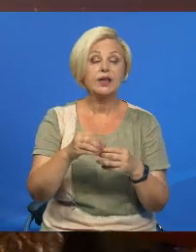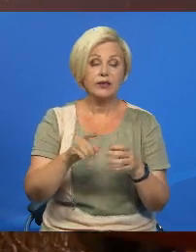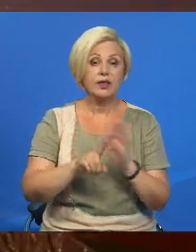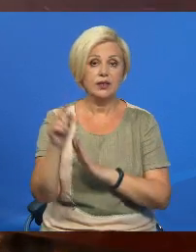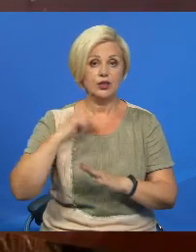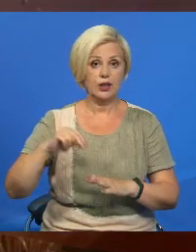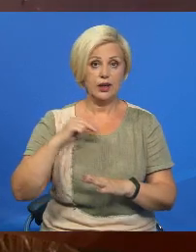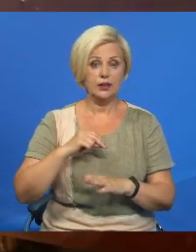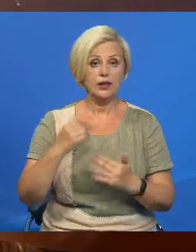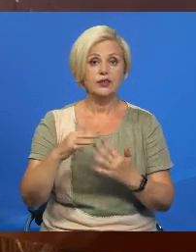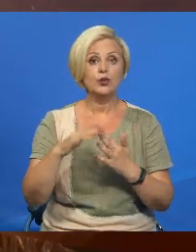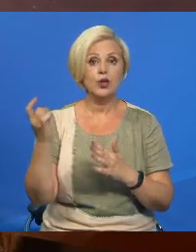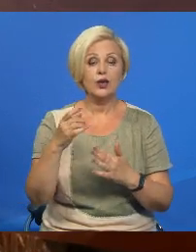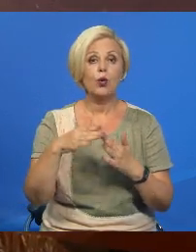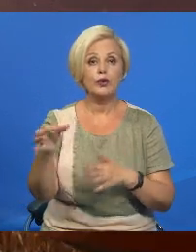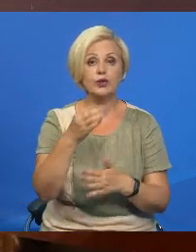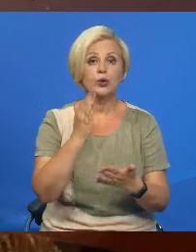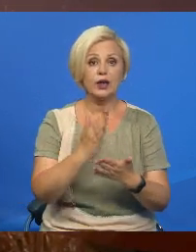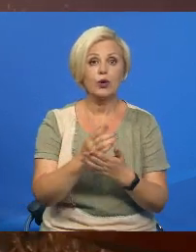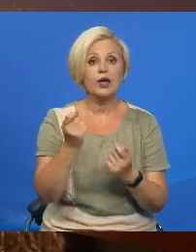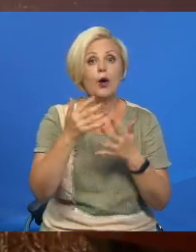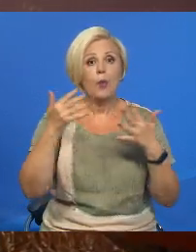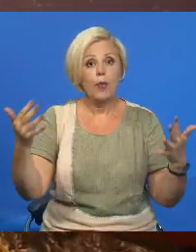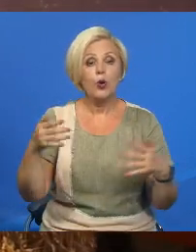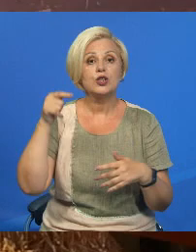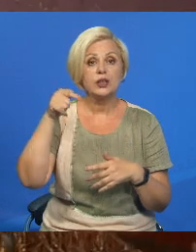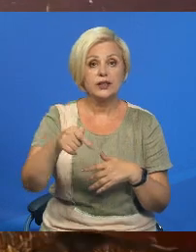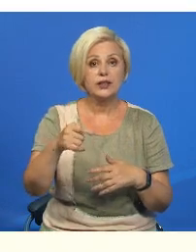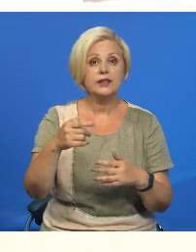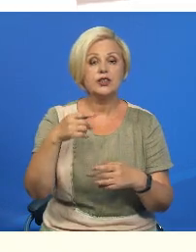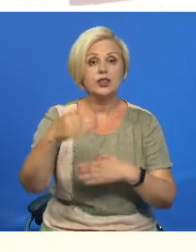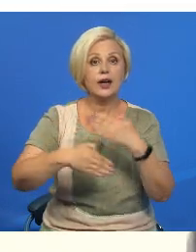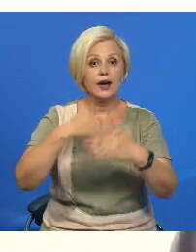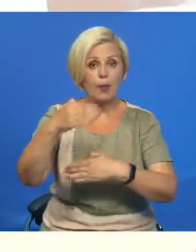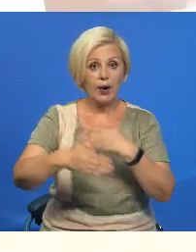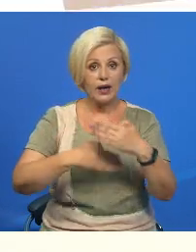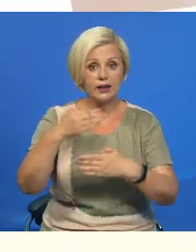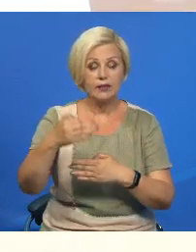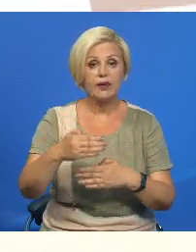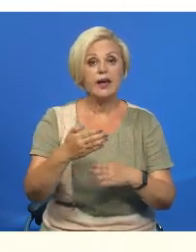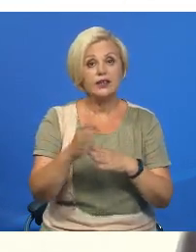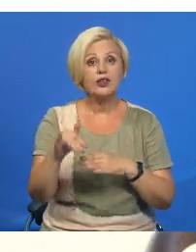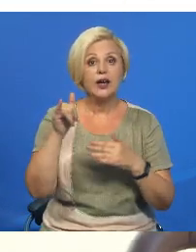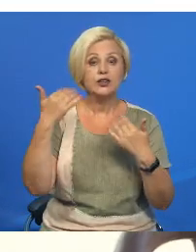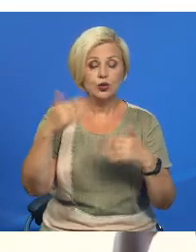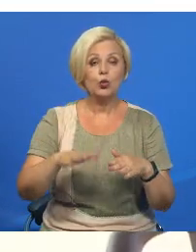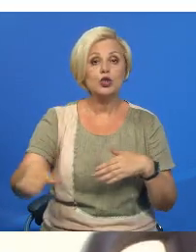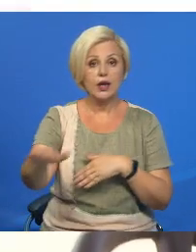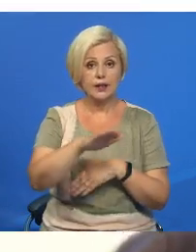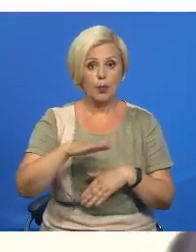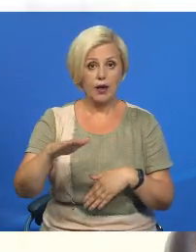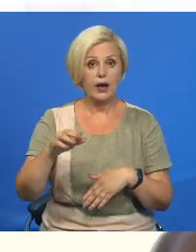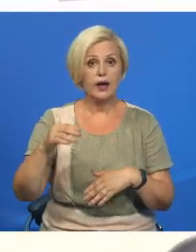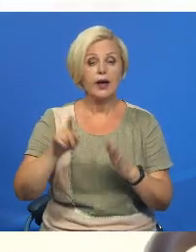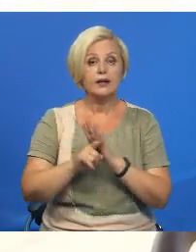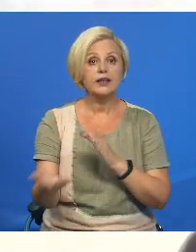работу. Сегодня у господарка Гомельской области находится крыху больше, как тысяча зернеоборочных комбайнов. Часка с них уже на палетках. В регионе